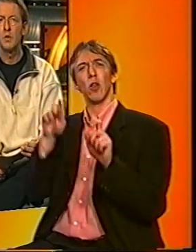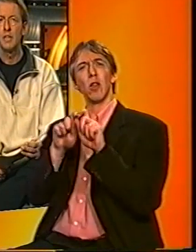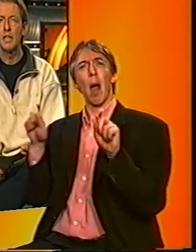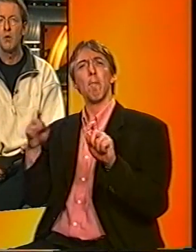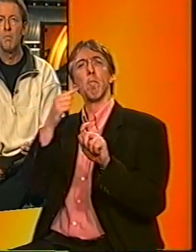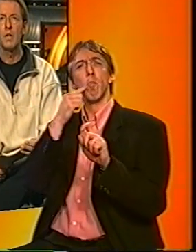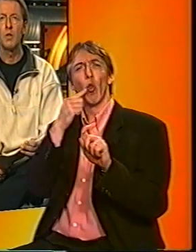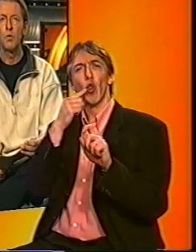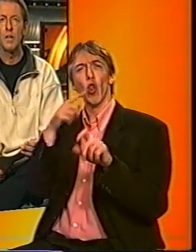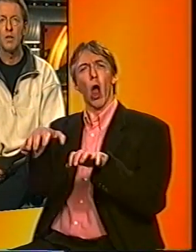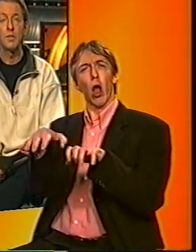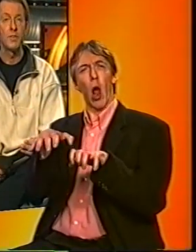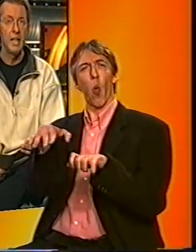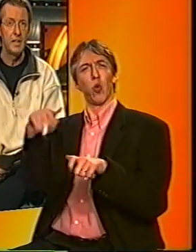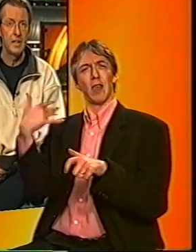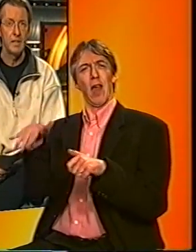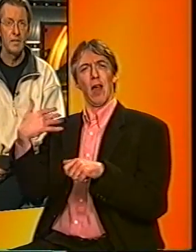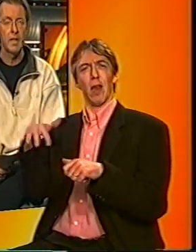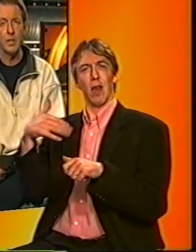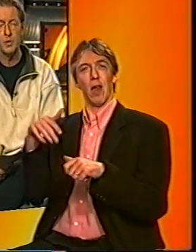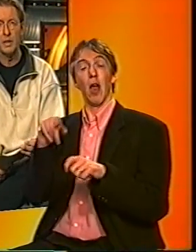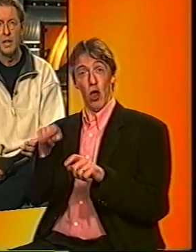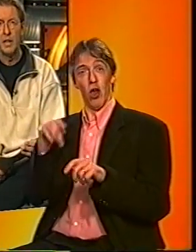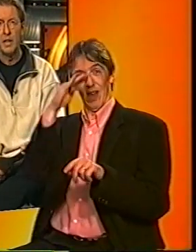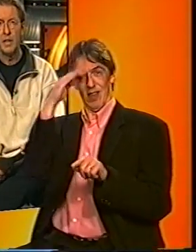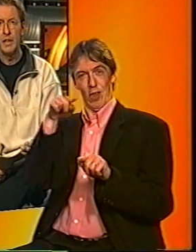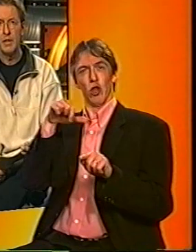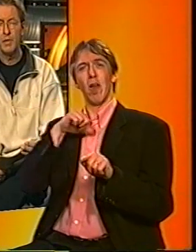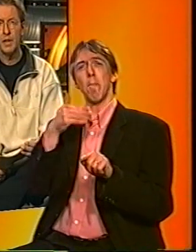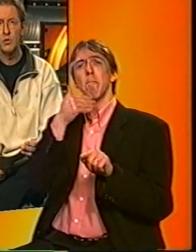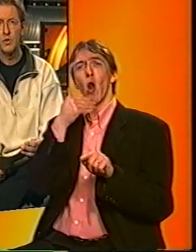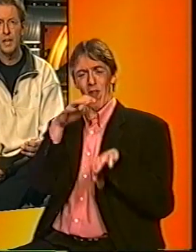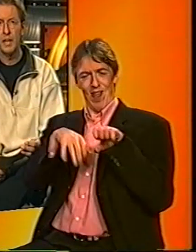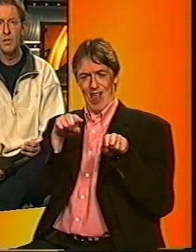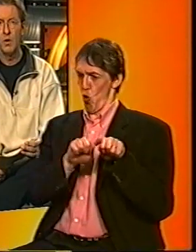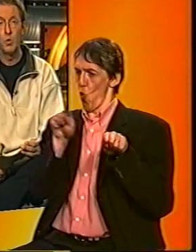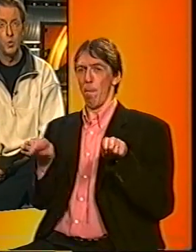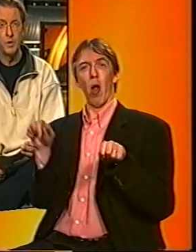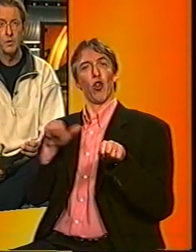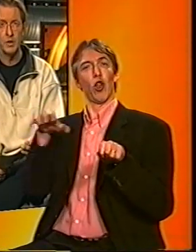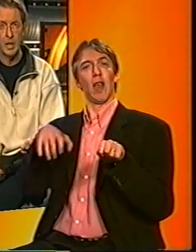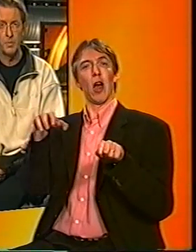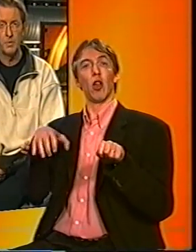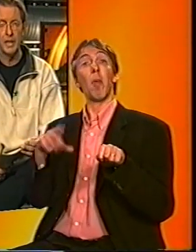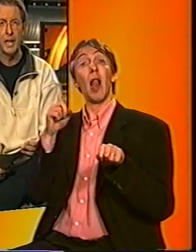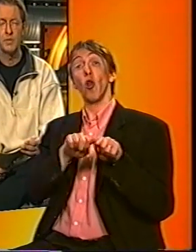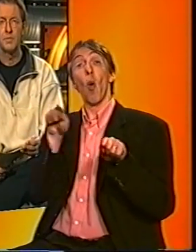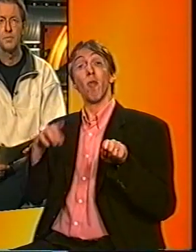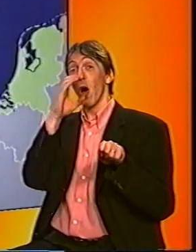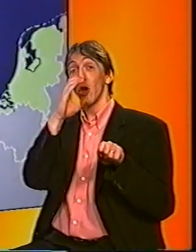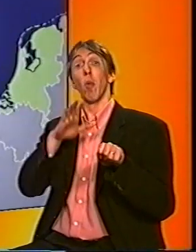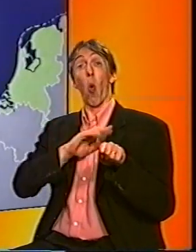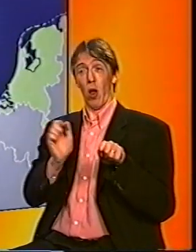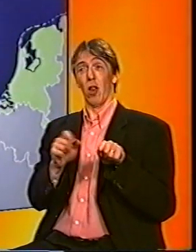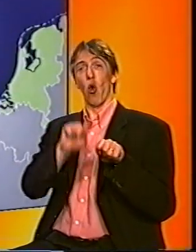Mond en klauwzeer kan makkelijk overgaan van het ene dier naar het andere. En niet alleen varkens kunnen het krijgen, ook koeien, schapen en geiten.